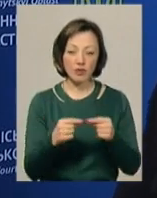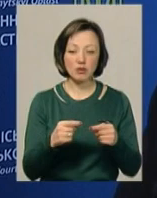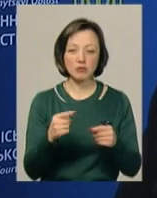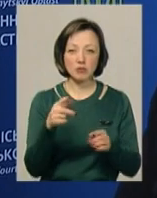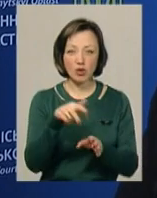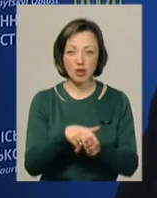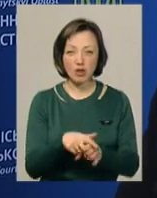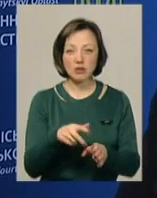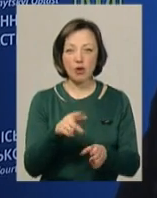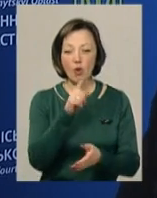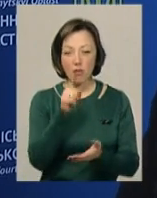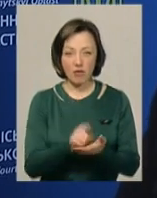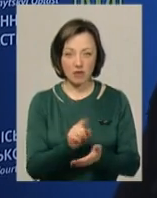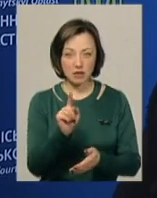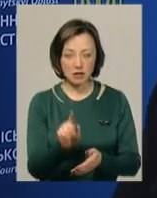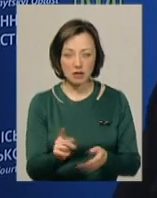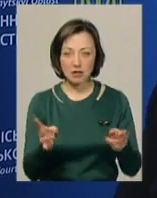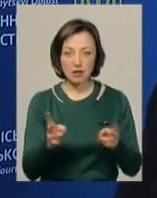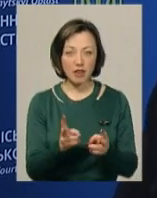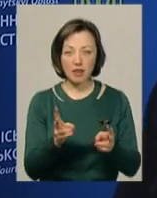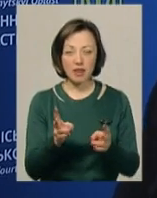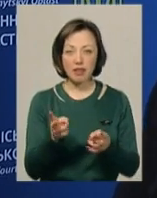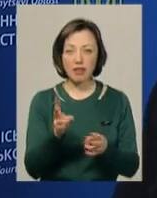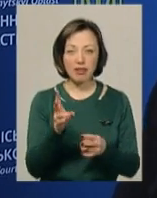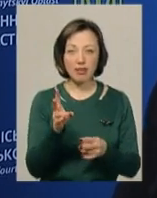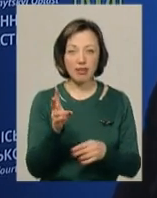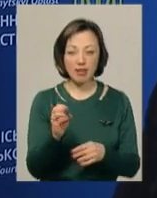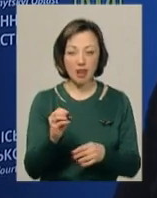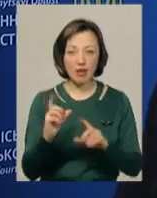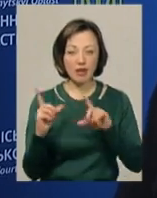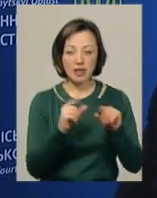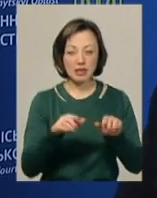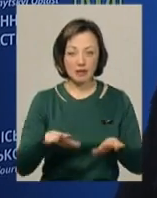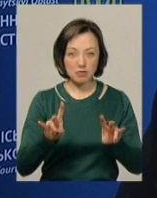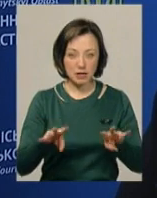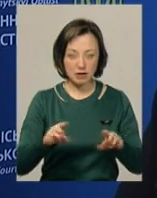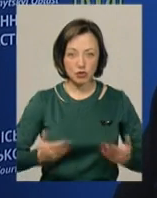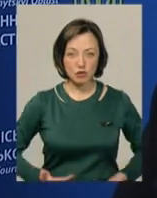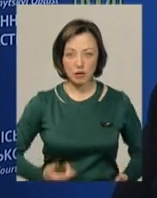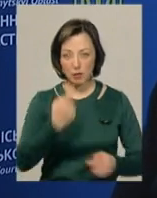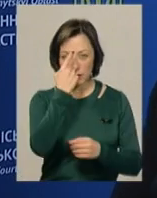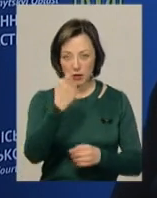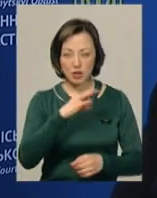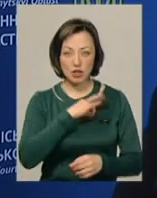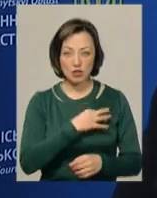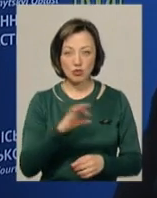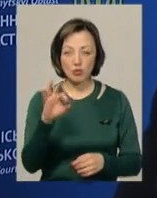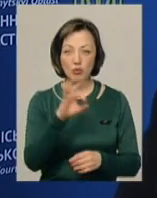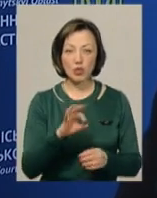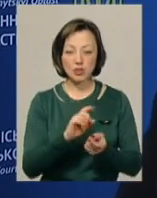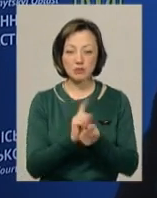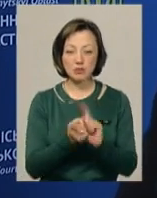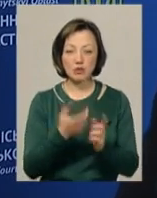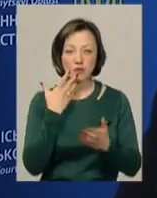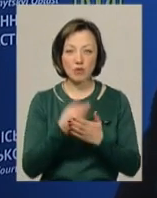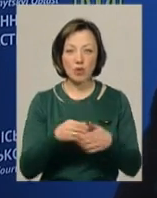неї покладаються одночасно певні обов'язки. Це не відлучатися з місця проживання, повідомляти слідчого про зміну